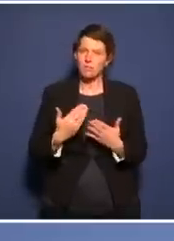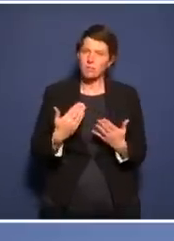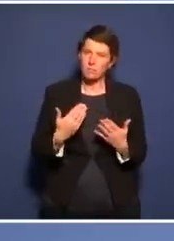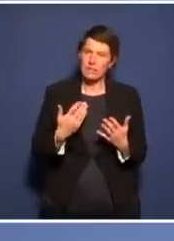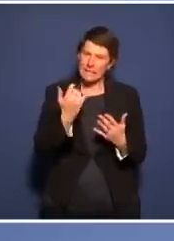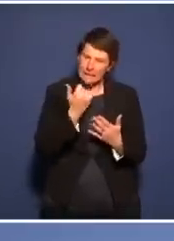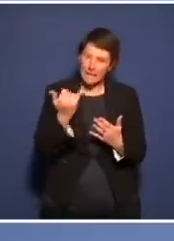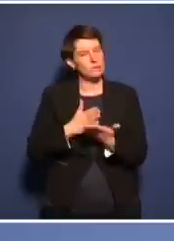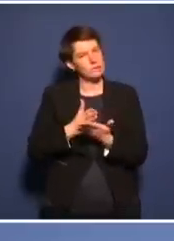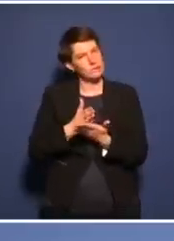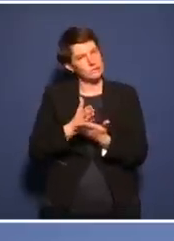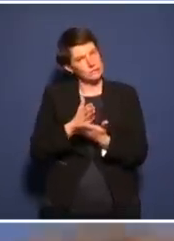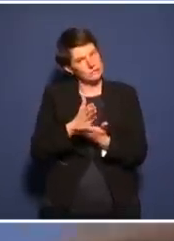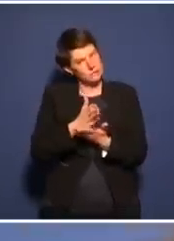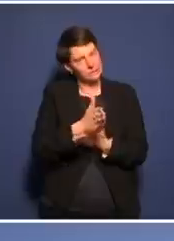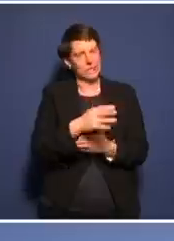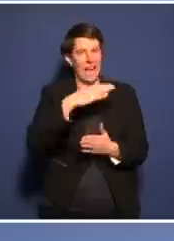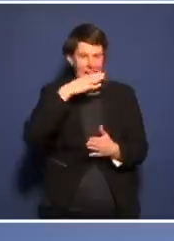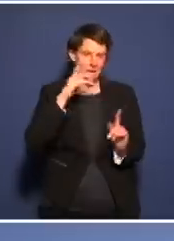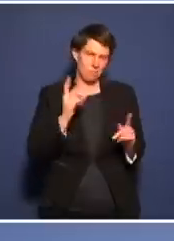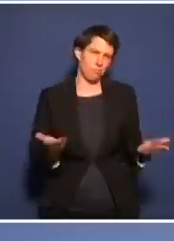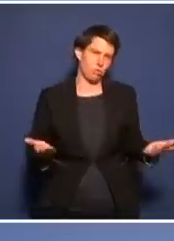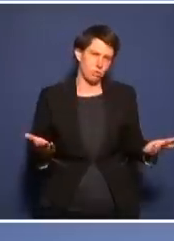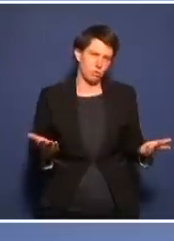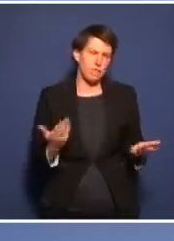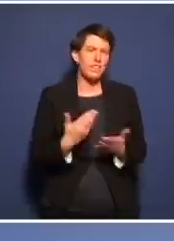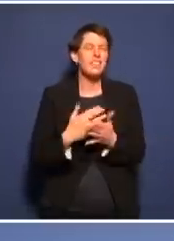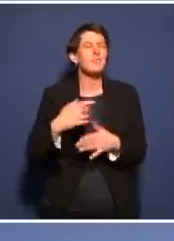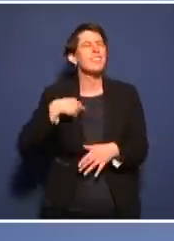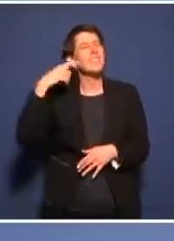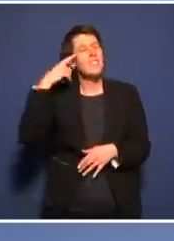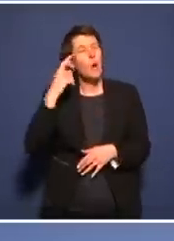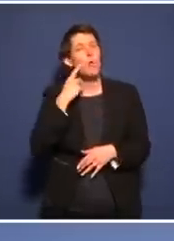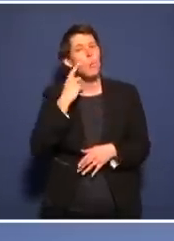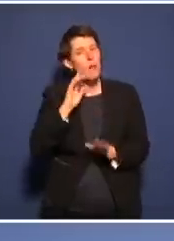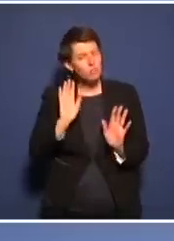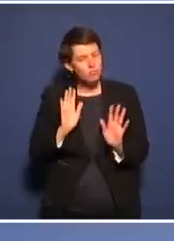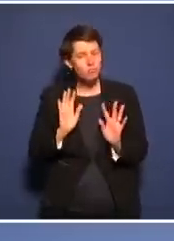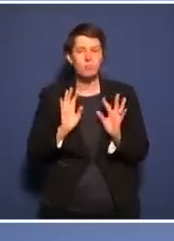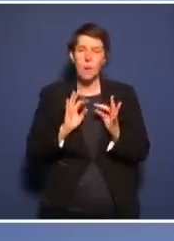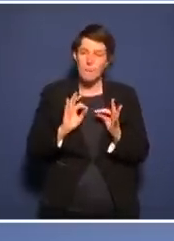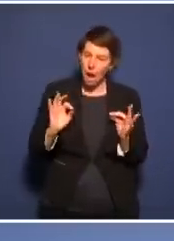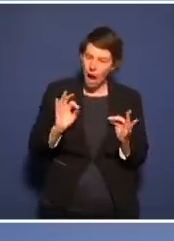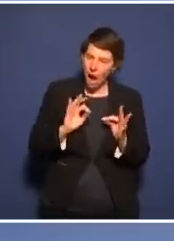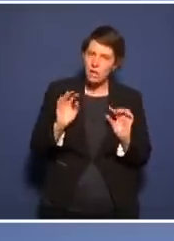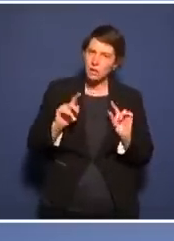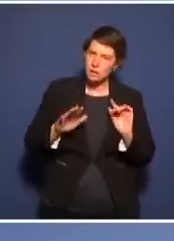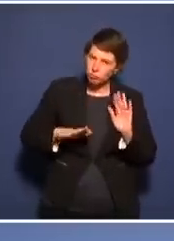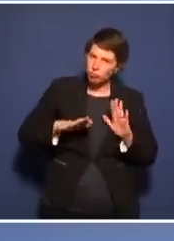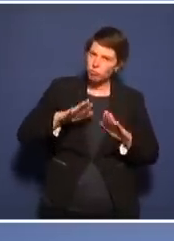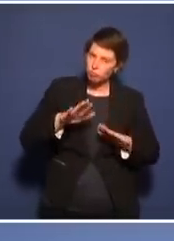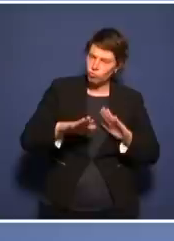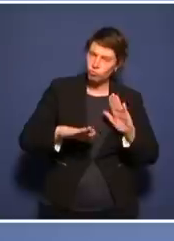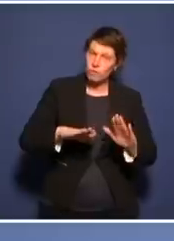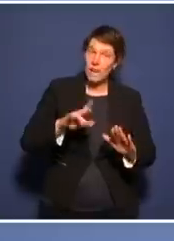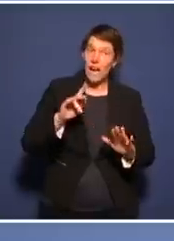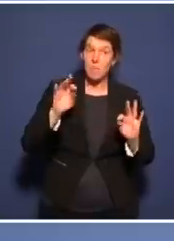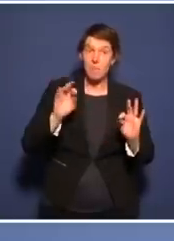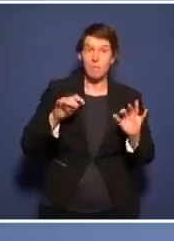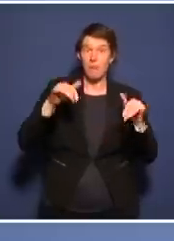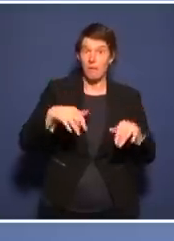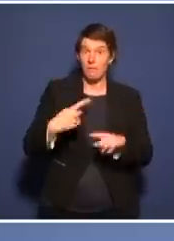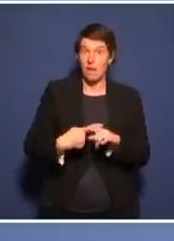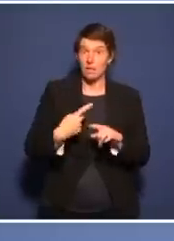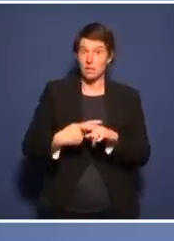Narrativ bedient. Also glaube ich, dass wir im Moment maßvoll vorgehen, aber wenn tatsächlich die Fallzahlen deutlich steigen